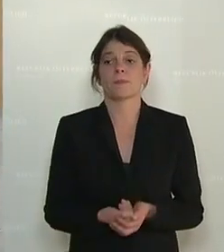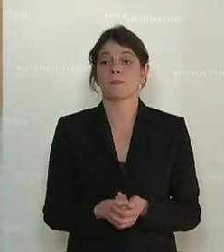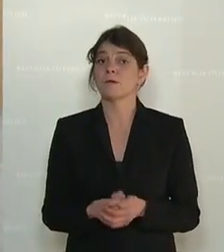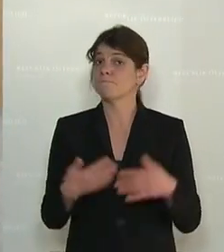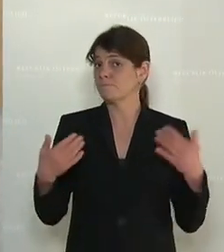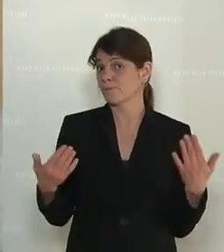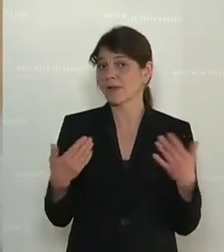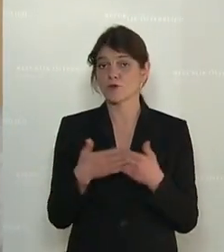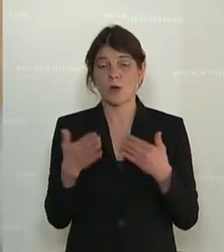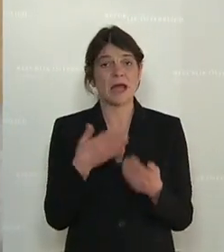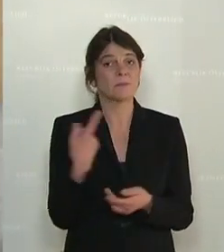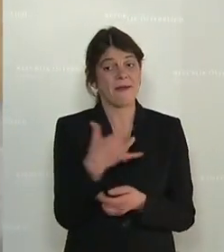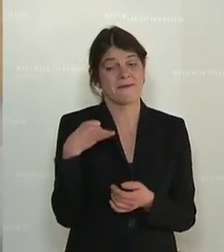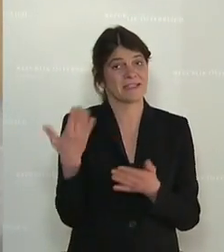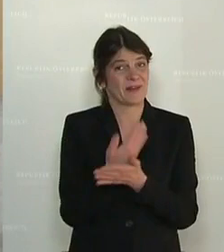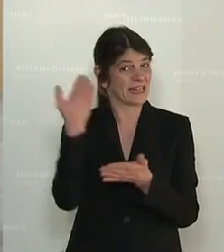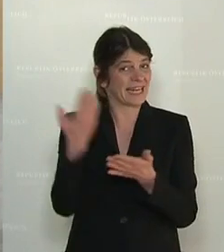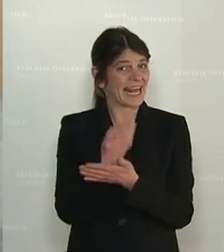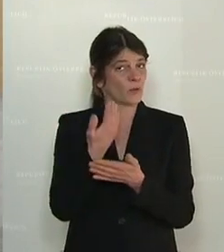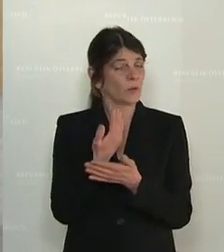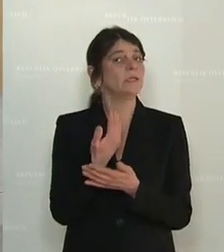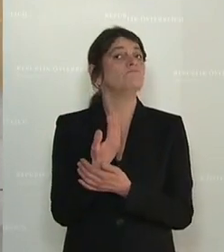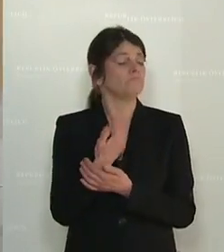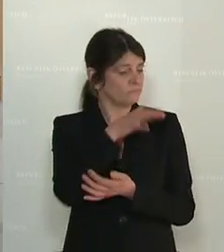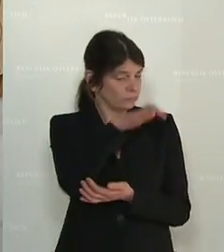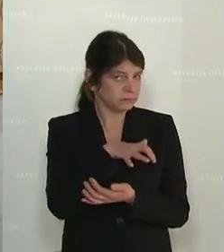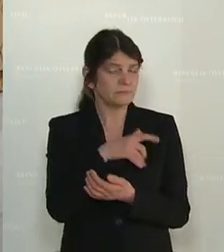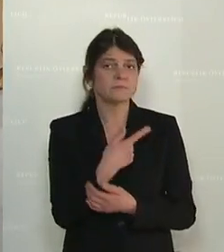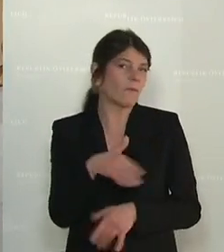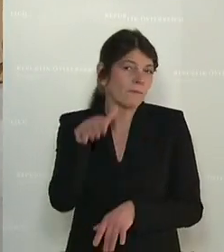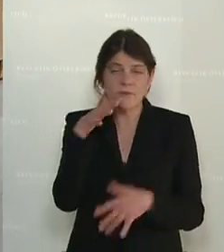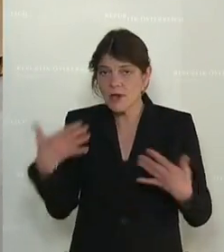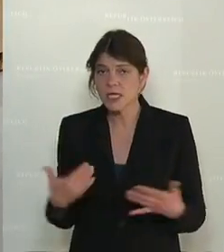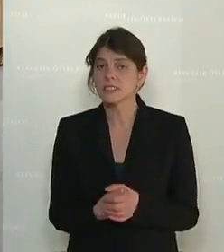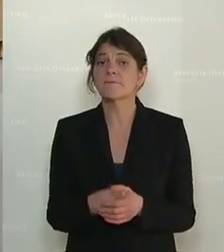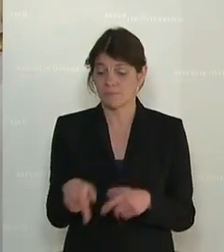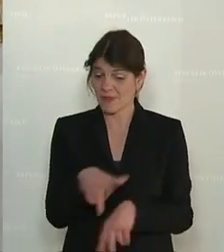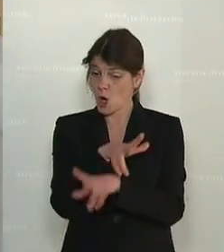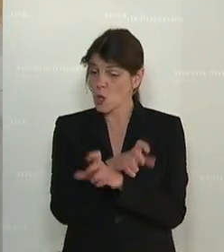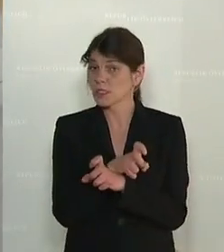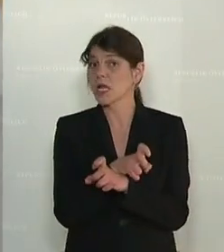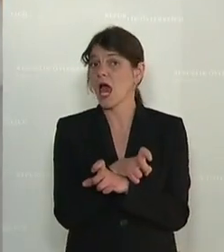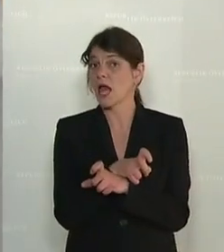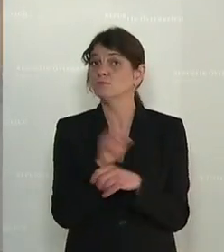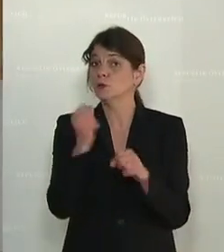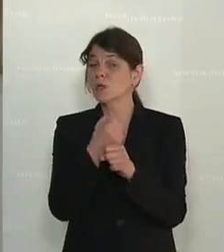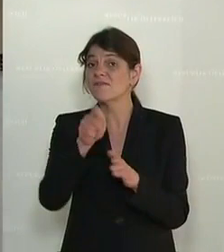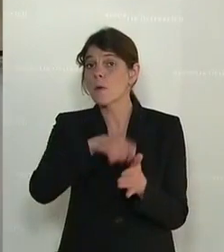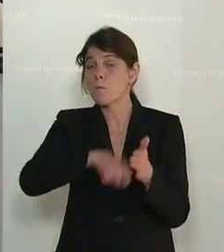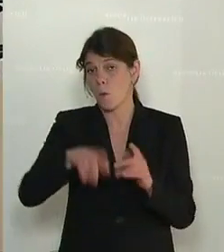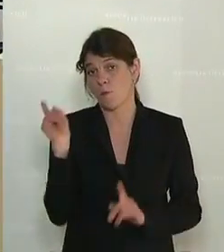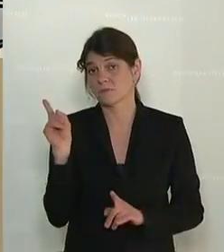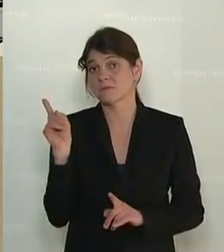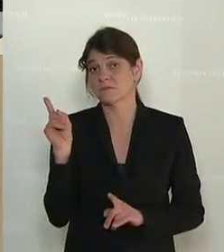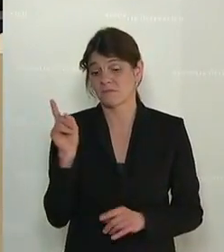Beiträgen der Interessensvertretungen war zu unternehmen, dass in Österreich trotz des Verbots und der